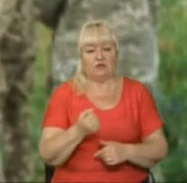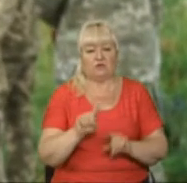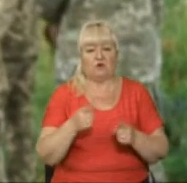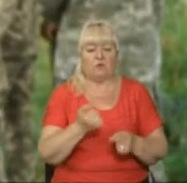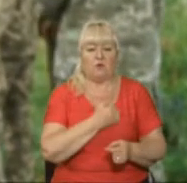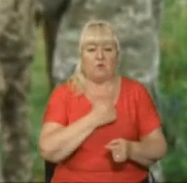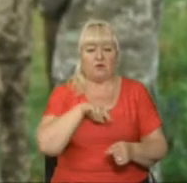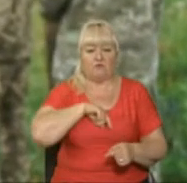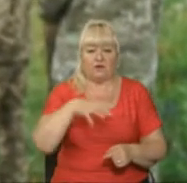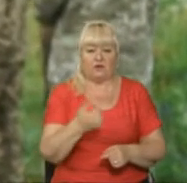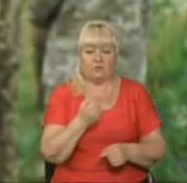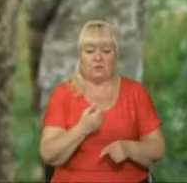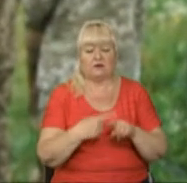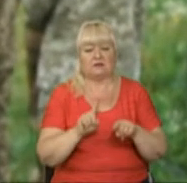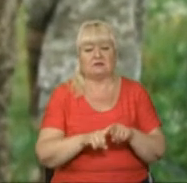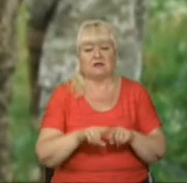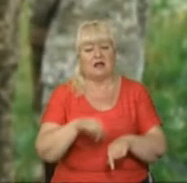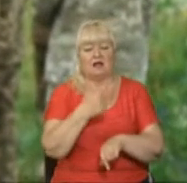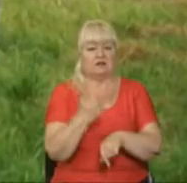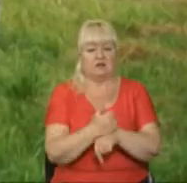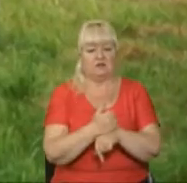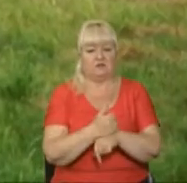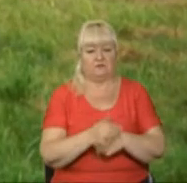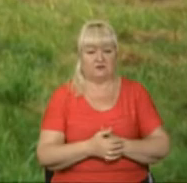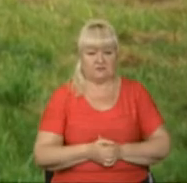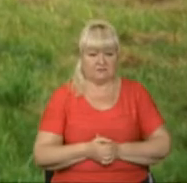– це найголовніше у вогіни.